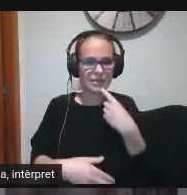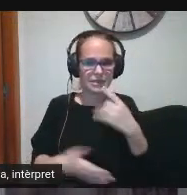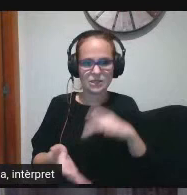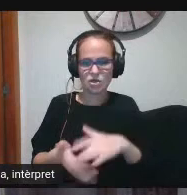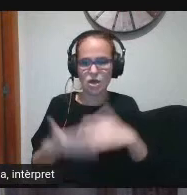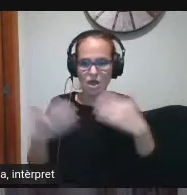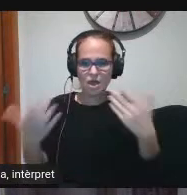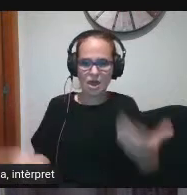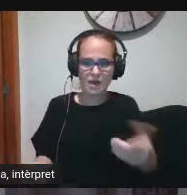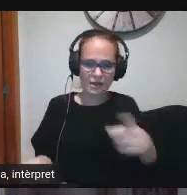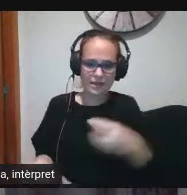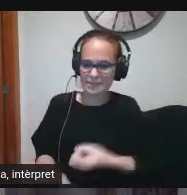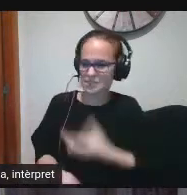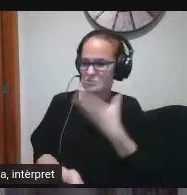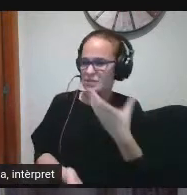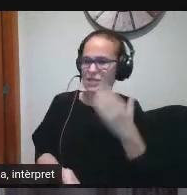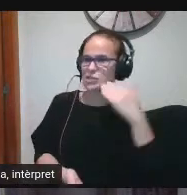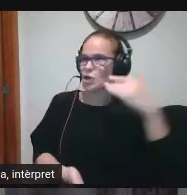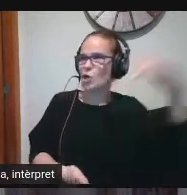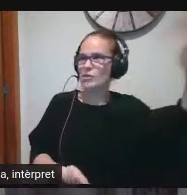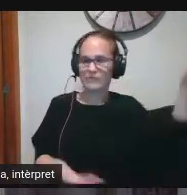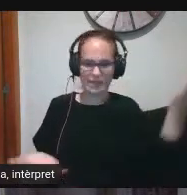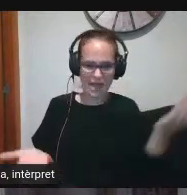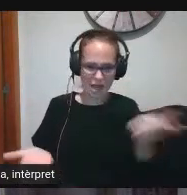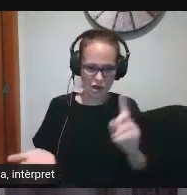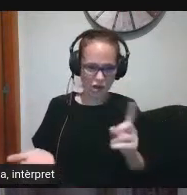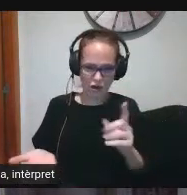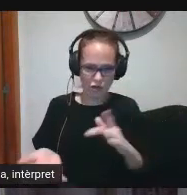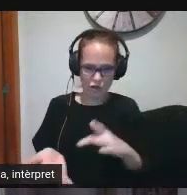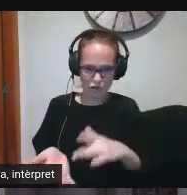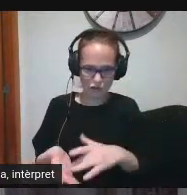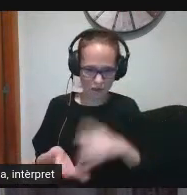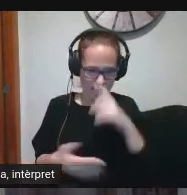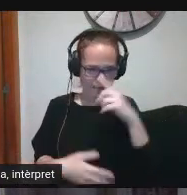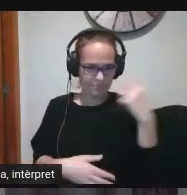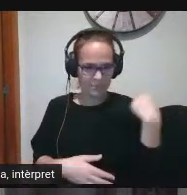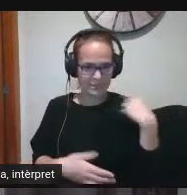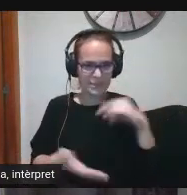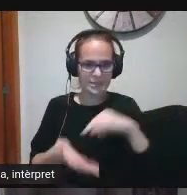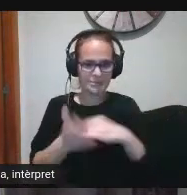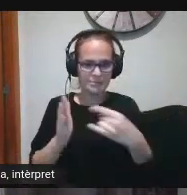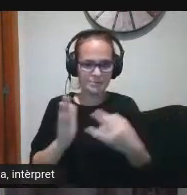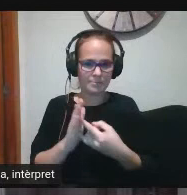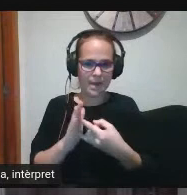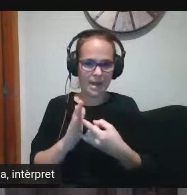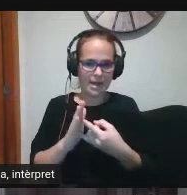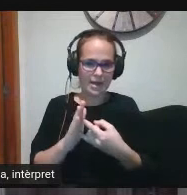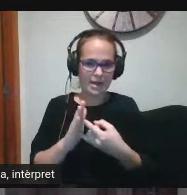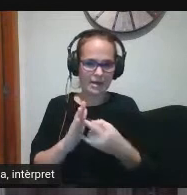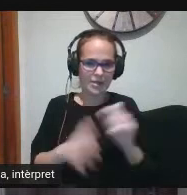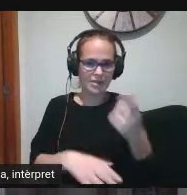la inspiració divina no? ja es van provar ho sabeu el curs passat el Pla d'Educació Digital de Catalunya